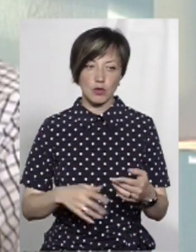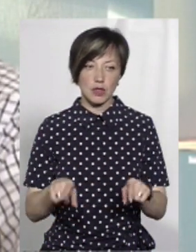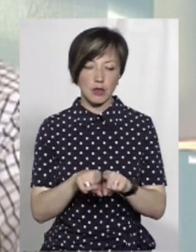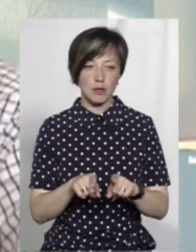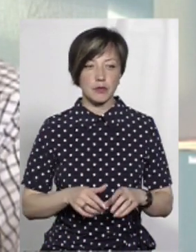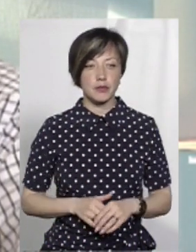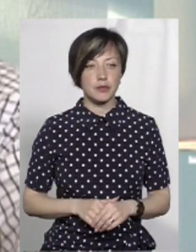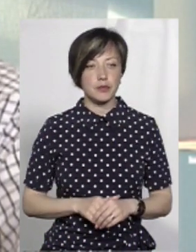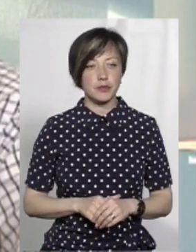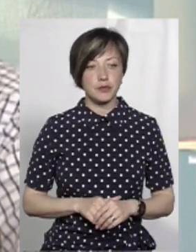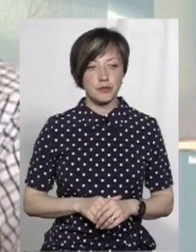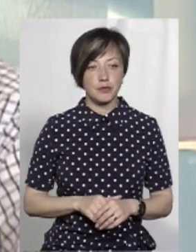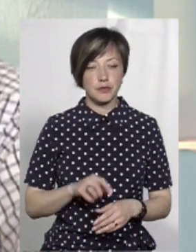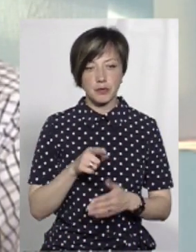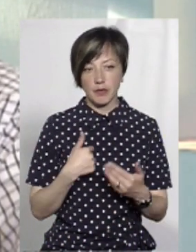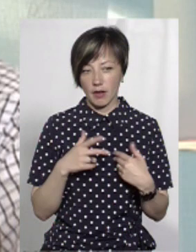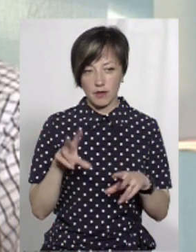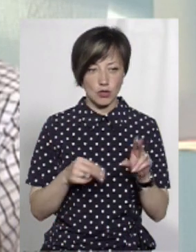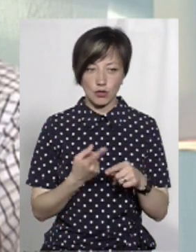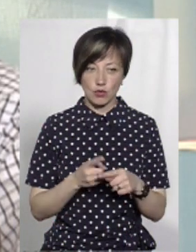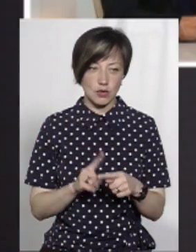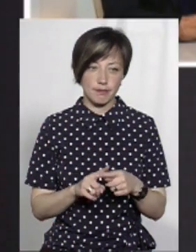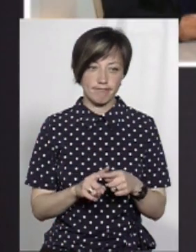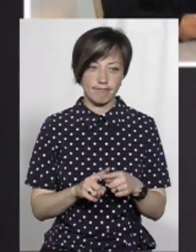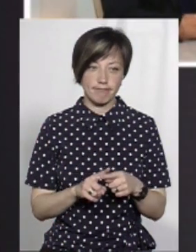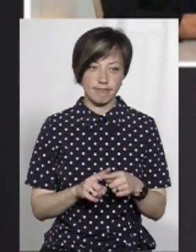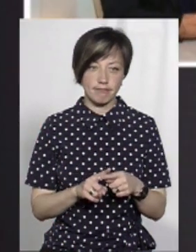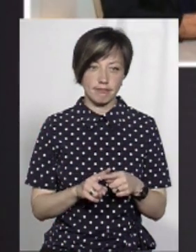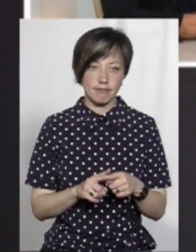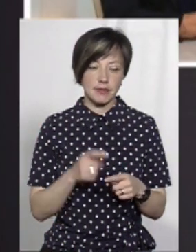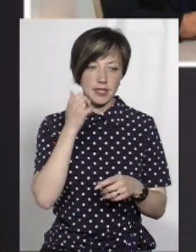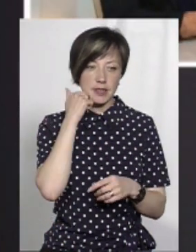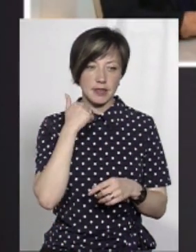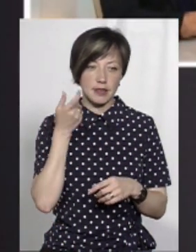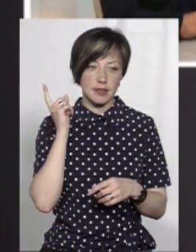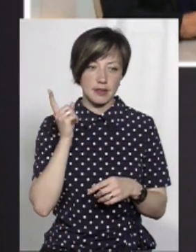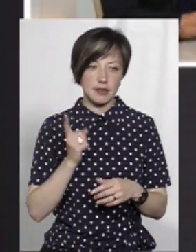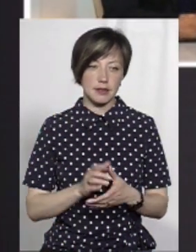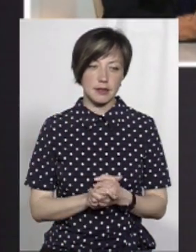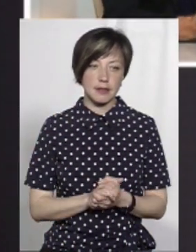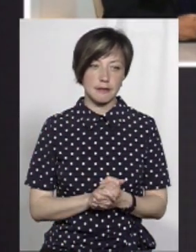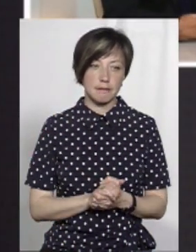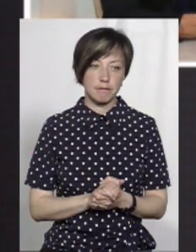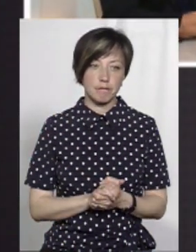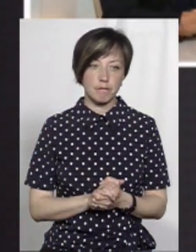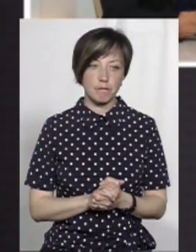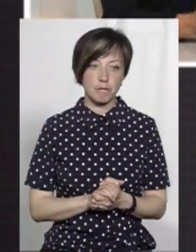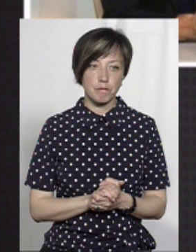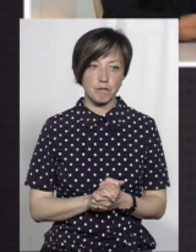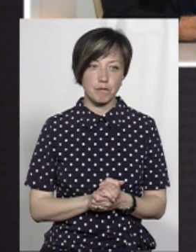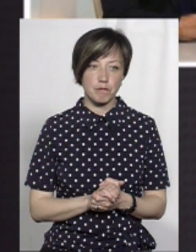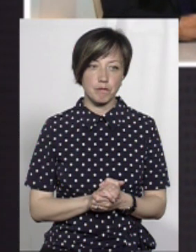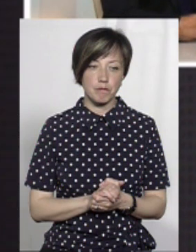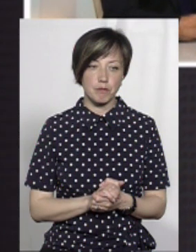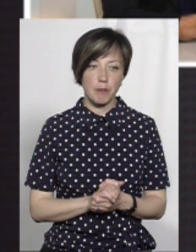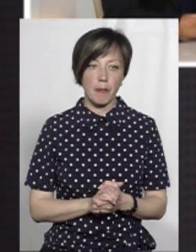діяльність громадських рад? Я, наприклад, рахую, що це застріл якийсь орган. Я можу сказати про Володимира Юр'єва,